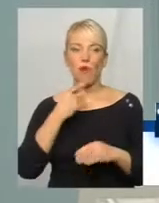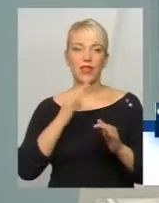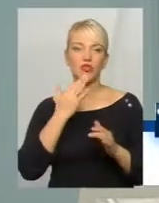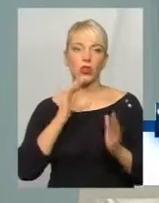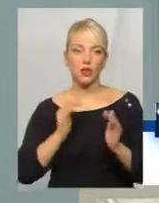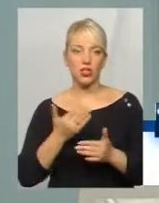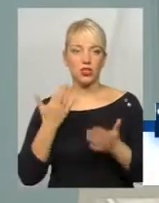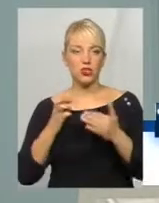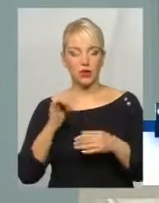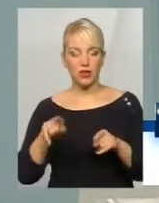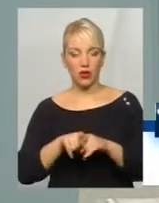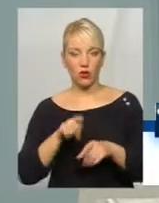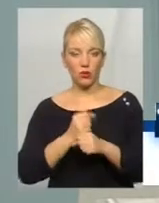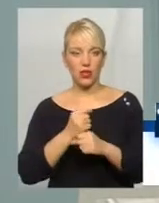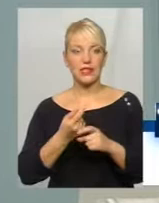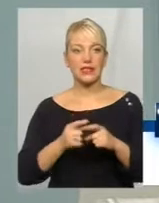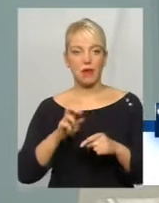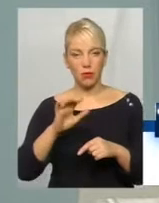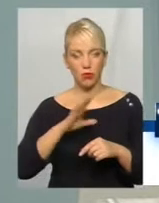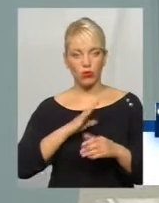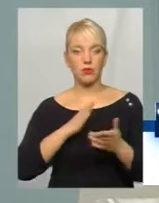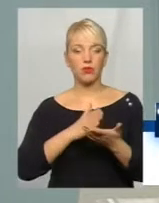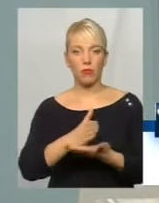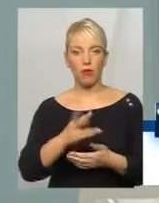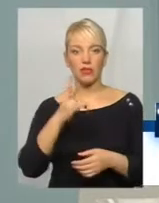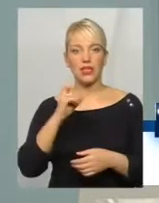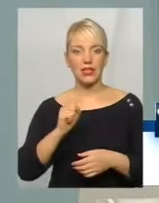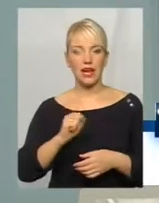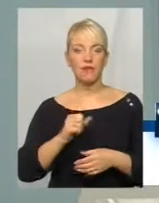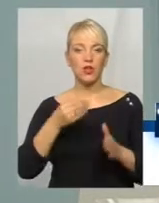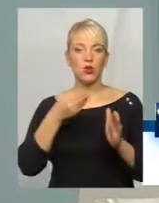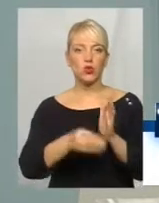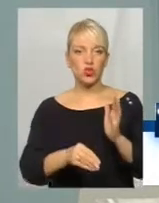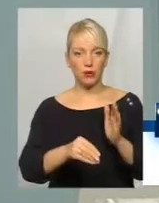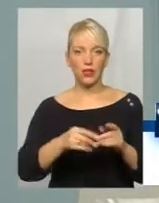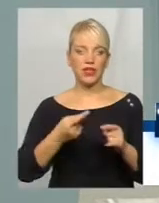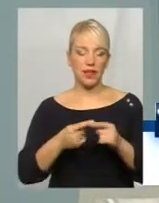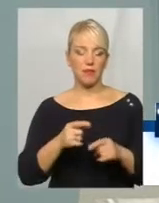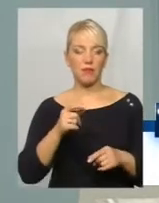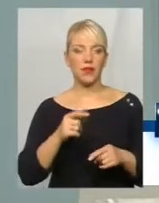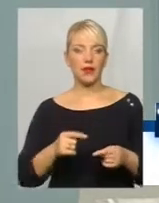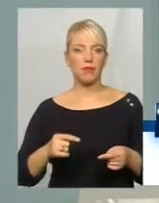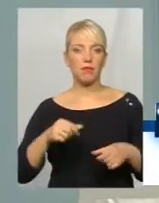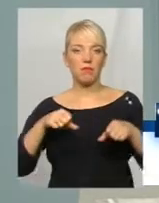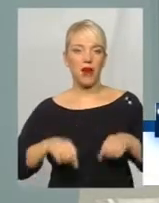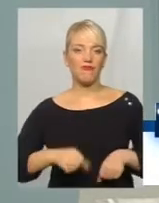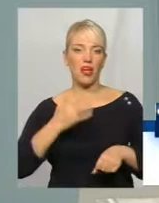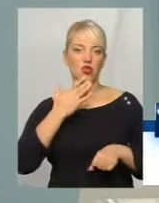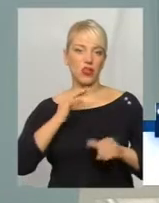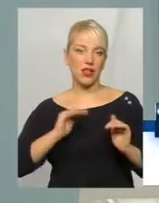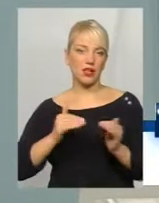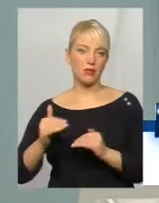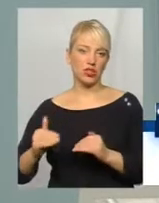Якщо би ми таке робили, це справді було би спрямовано на ущімлення певних прав національних меншин, і в тому